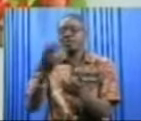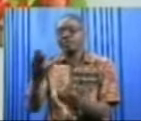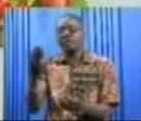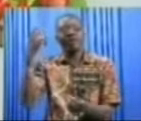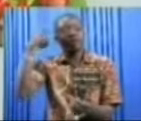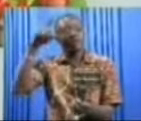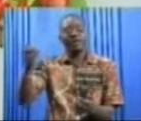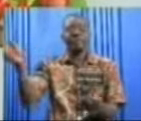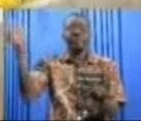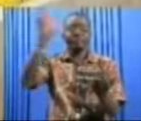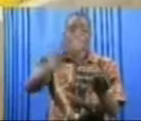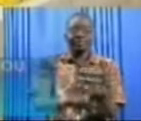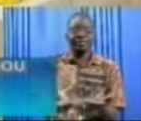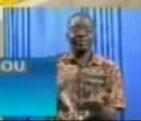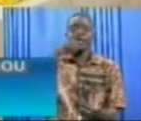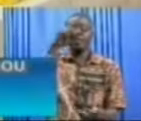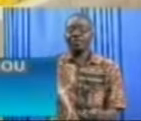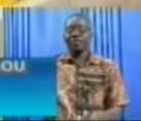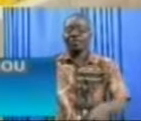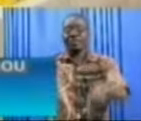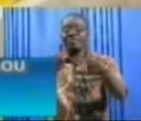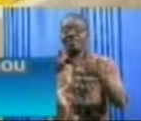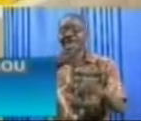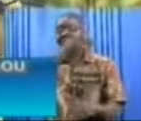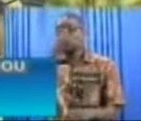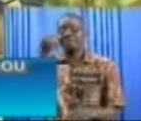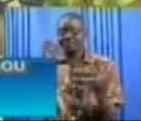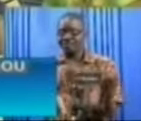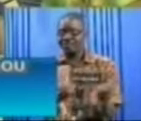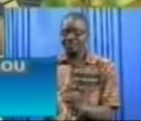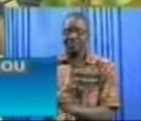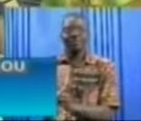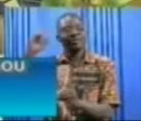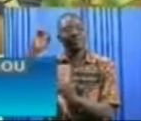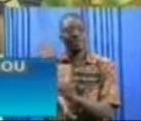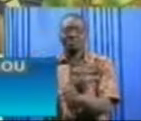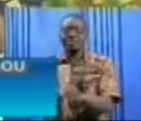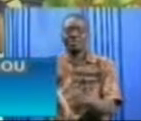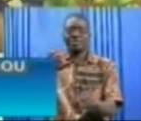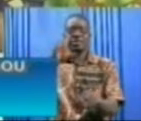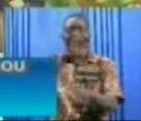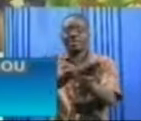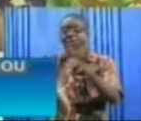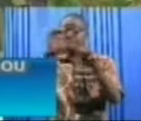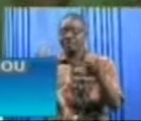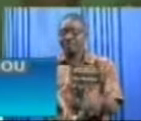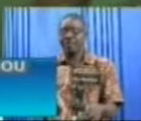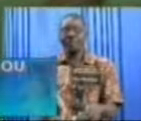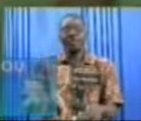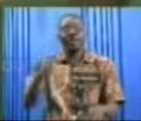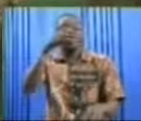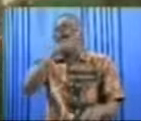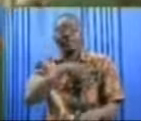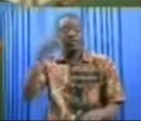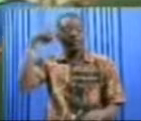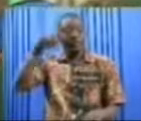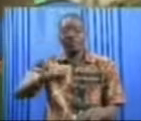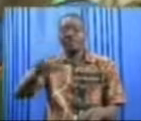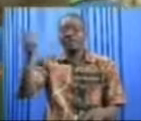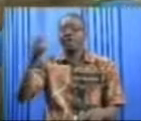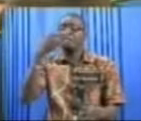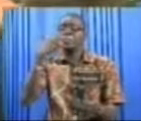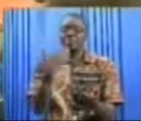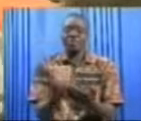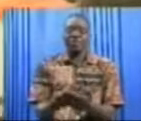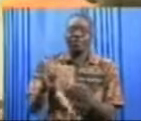validée, devra permettre une meilleure organisation des actions de renforcement entreprise et favoriser du même coup un bon